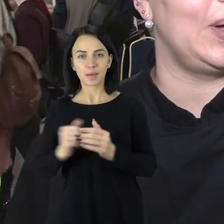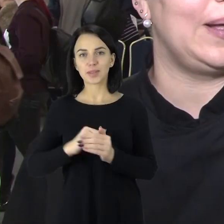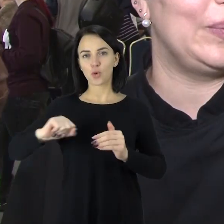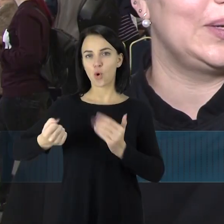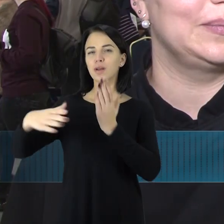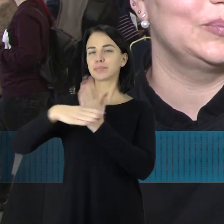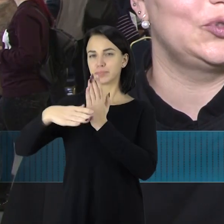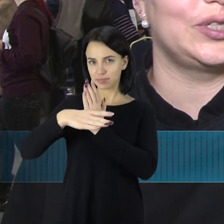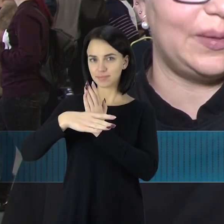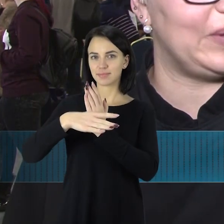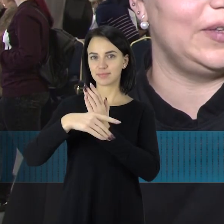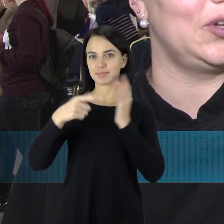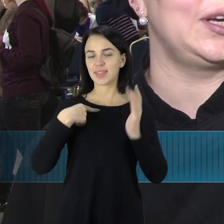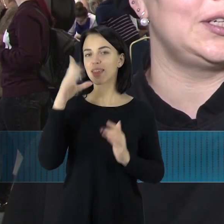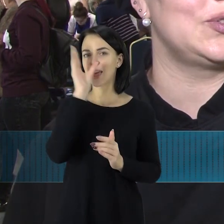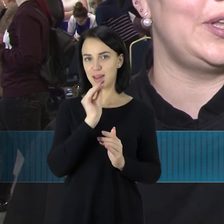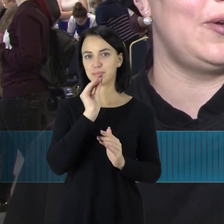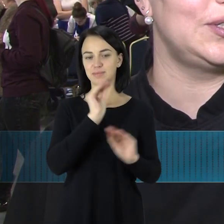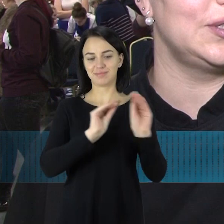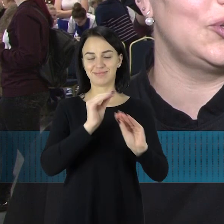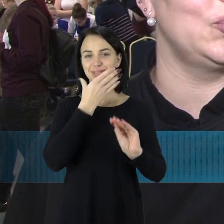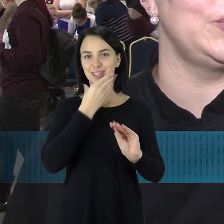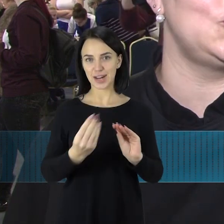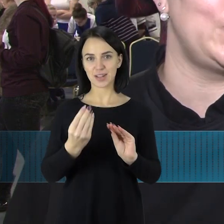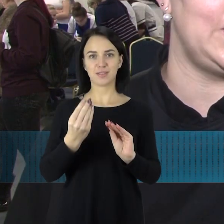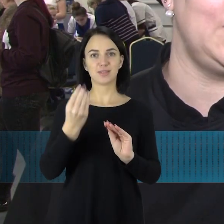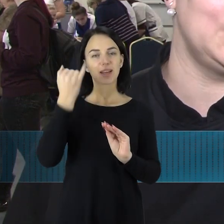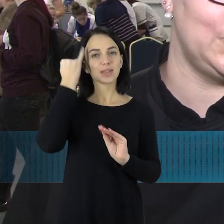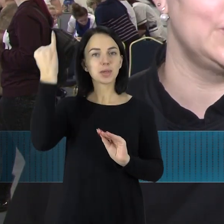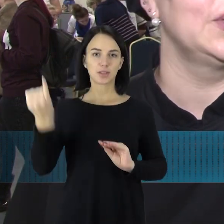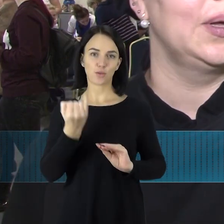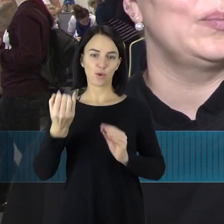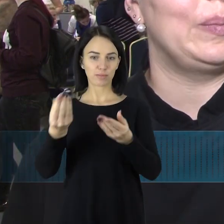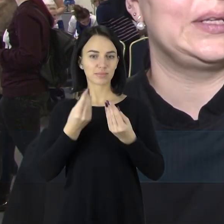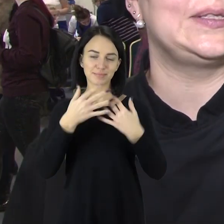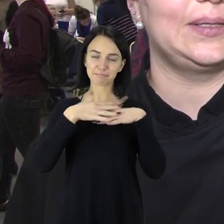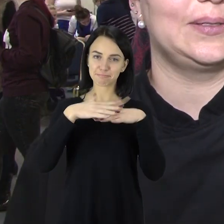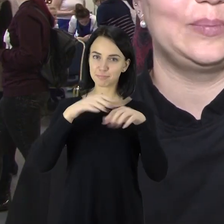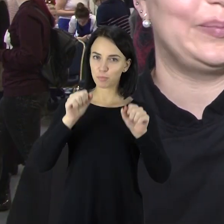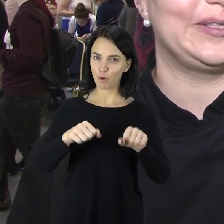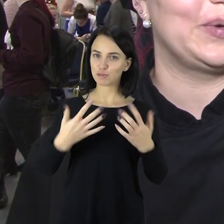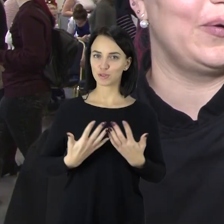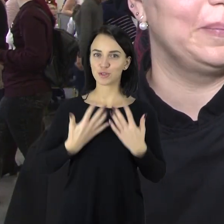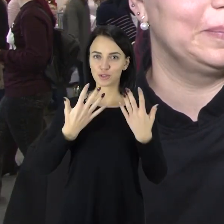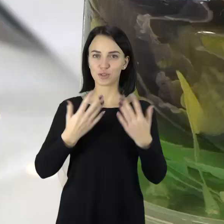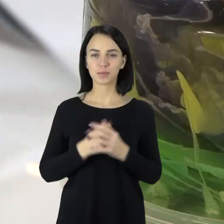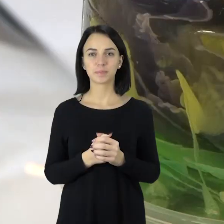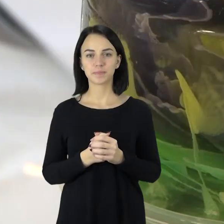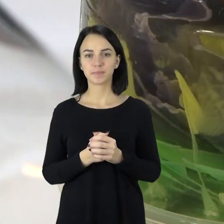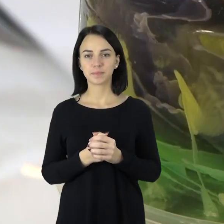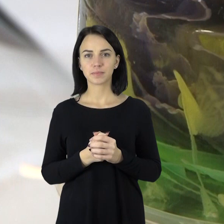kolegų pagalba. Nu tikrai pavyko gražiai sudėlioti įdomių minčių patikimui, pamastyti, labai smagu.